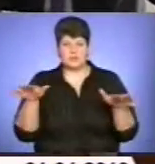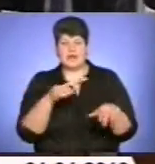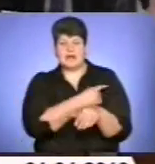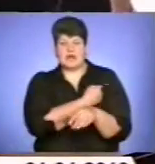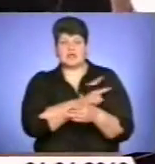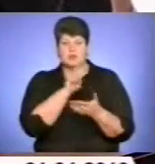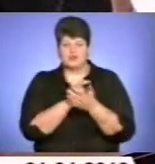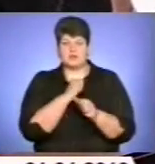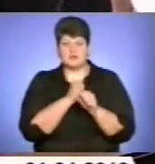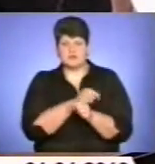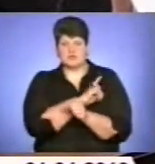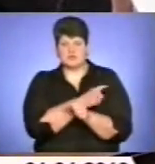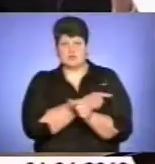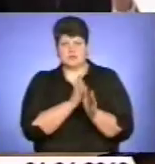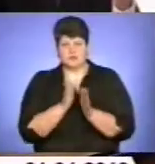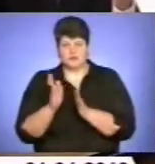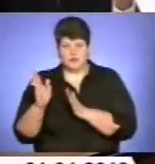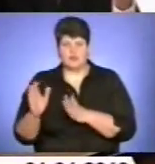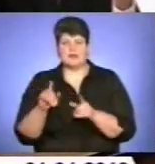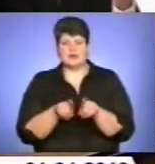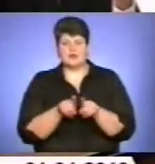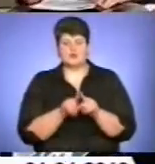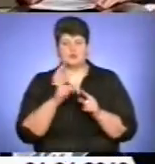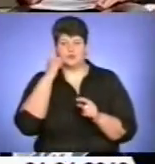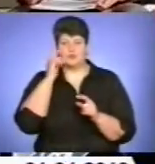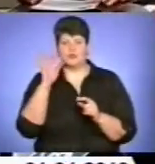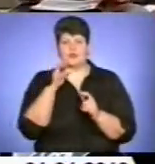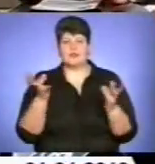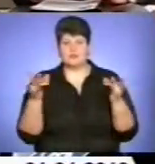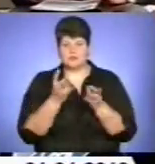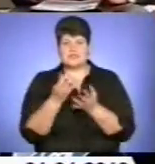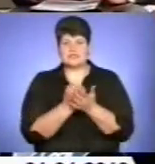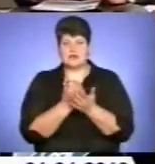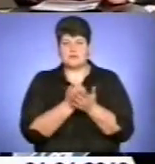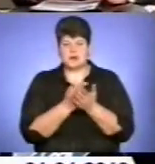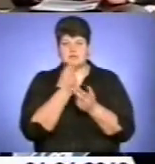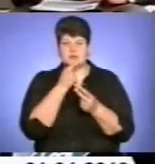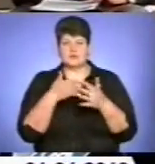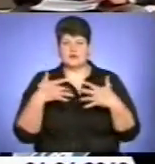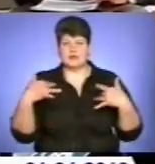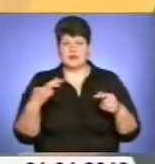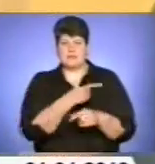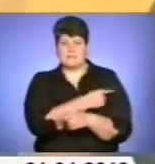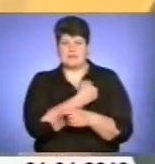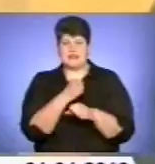працювати в посиленому режимі, також подбати про необхідні запаси продовольчих товарів та медикаментів.